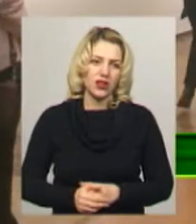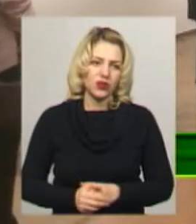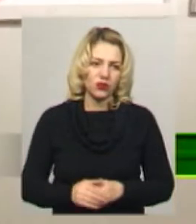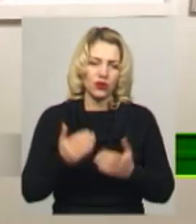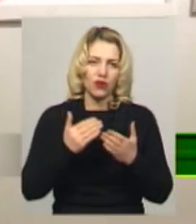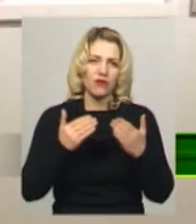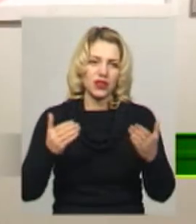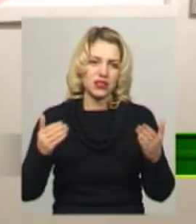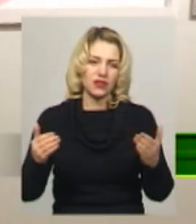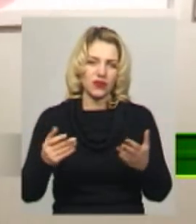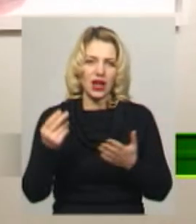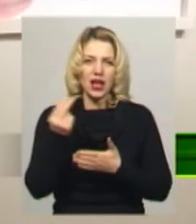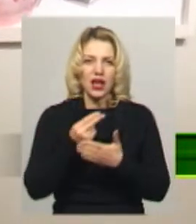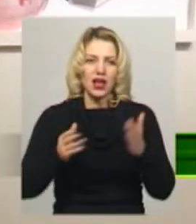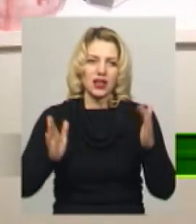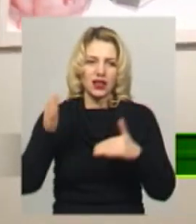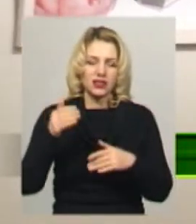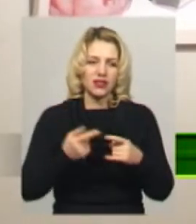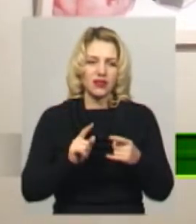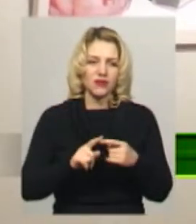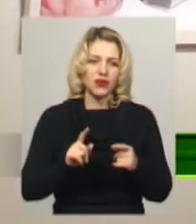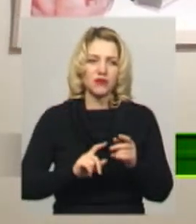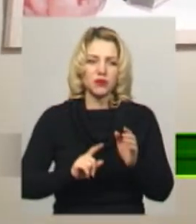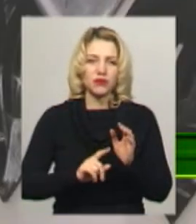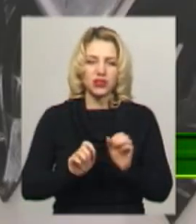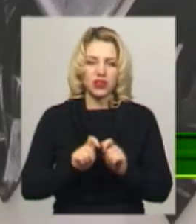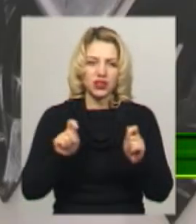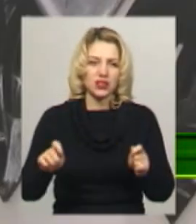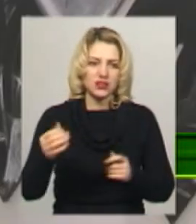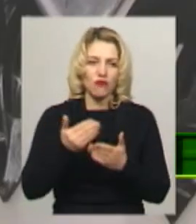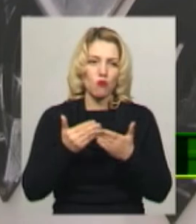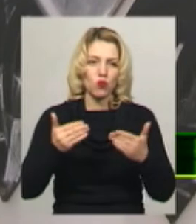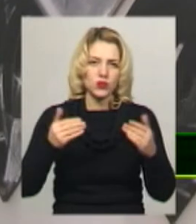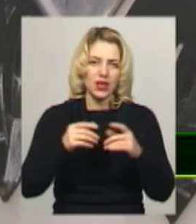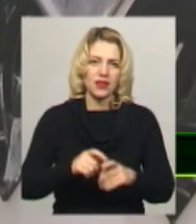Виставка інтерактивних картин «Берючий сила ритуалу» відкрилася в обласному художньому музеї.